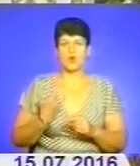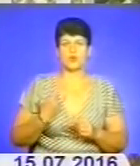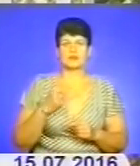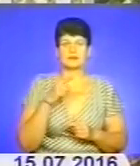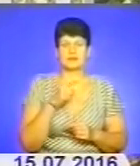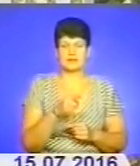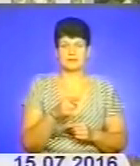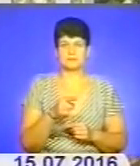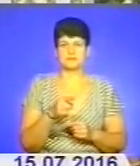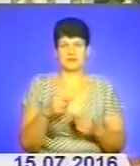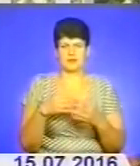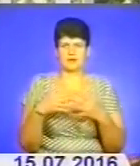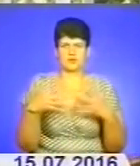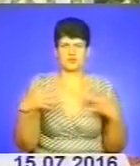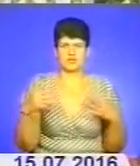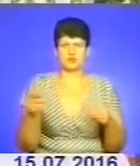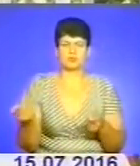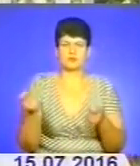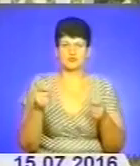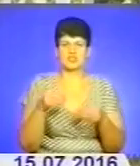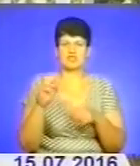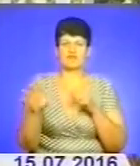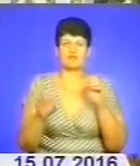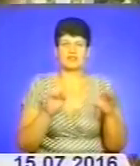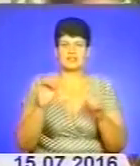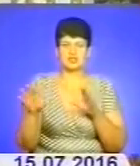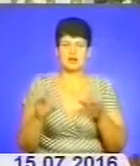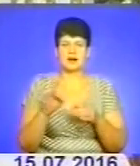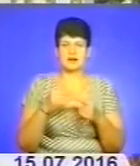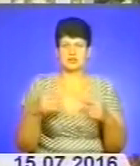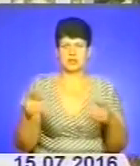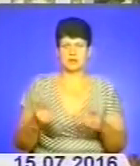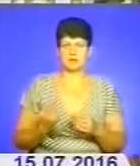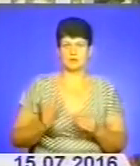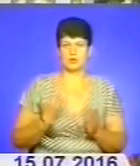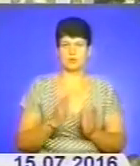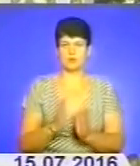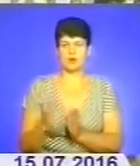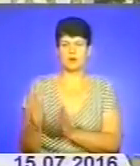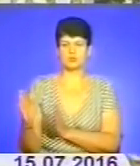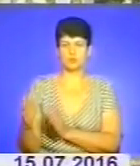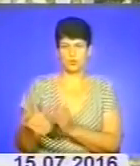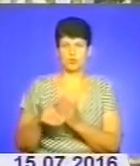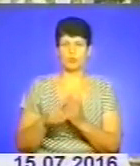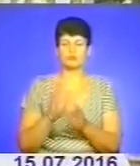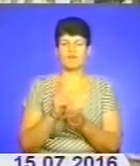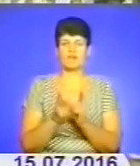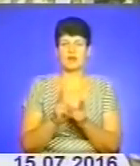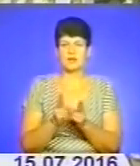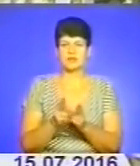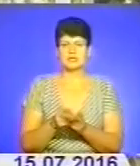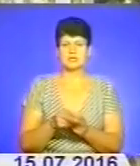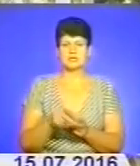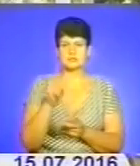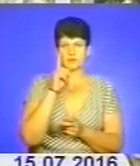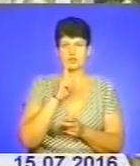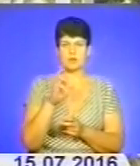які люди привезуть до Зарваниці, видача речей. І охорона правопорядку, допомога. Будемо варити дуже смачний уху,